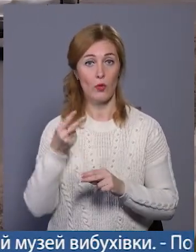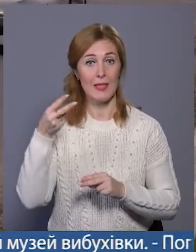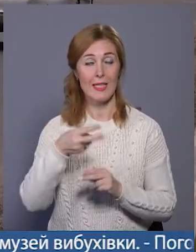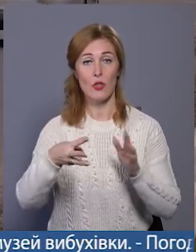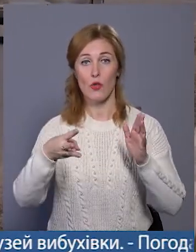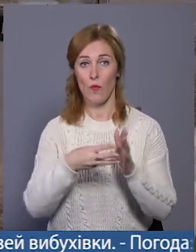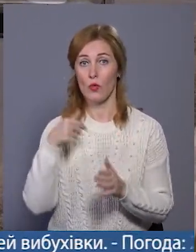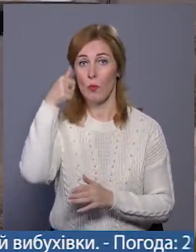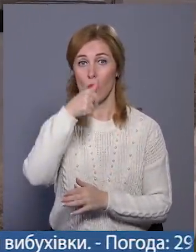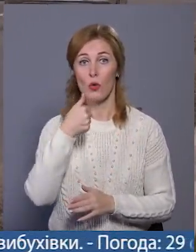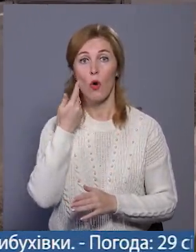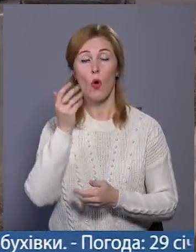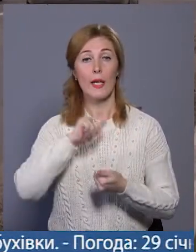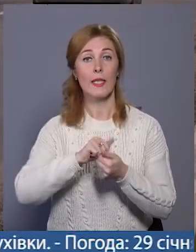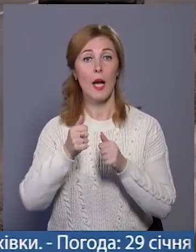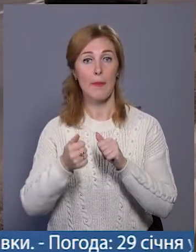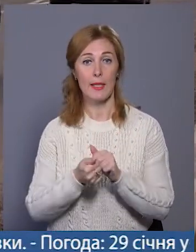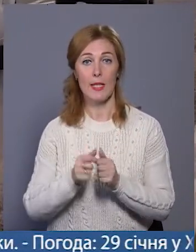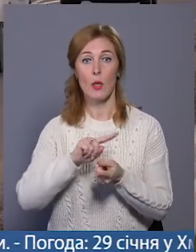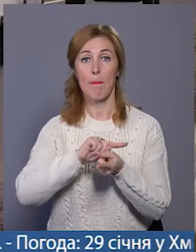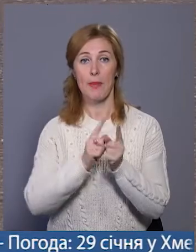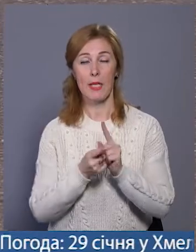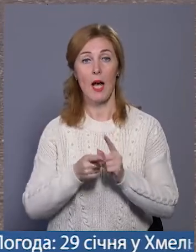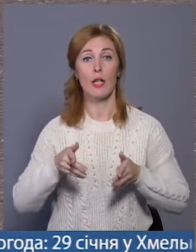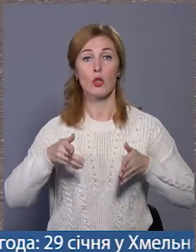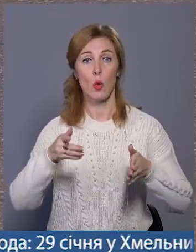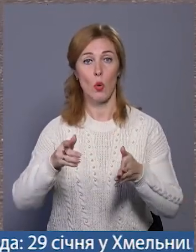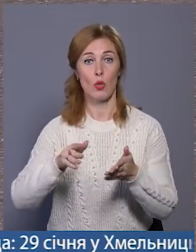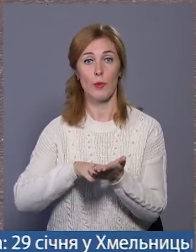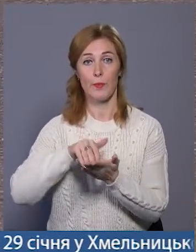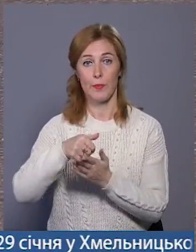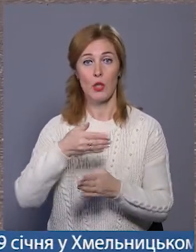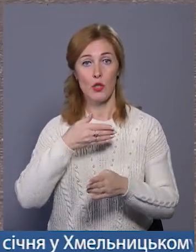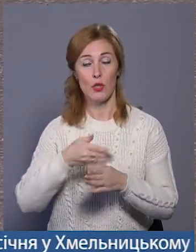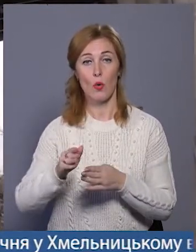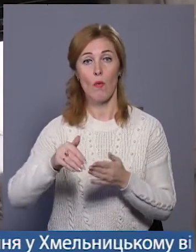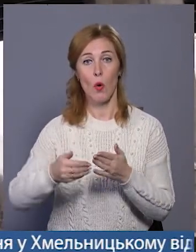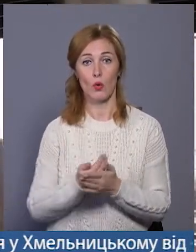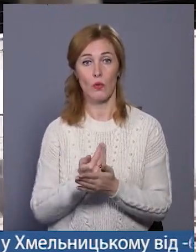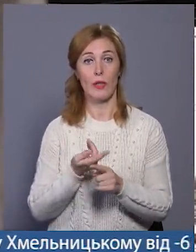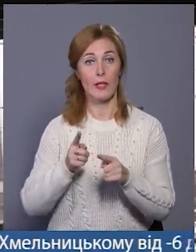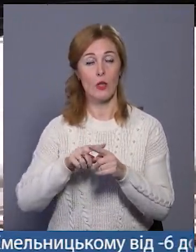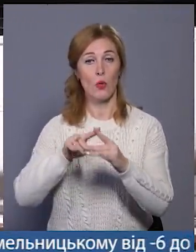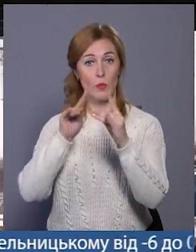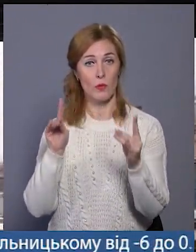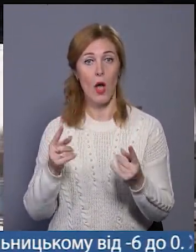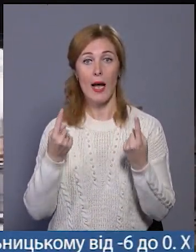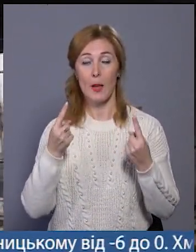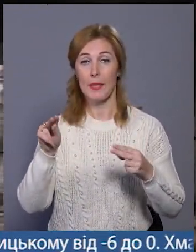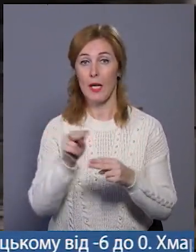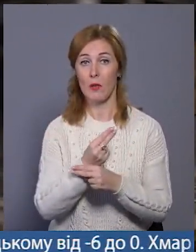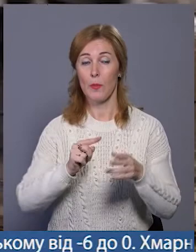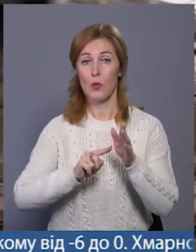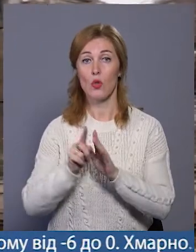році, коли на Кам'янецькій міняли дорожнє покриття, частково оновили асфальт і на цьому мосту. Тому капітальний ремонт почнуть з